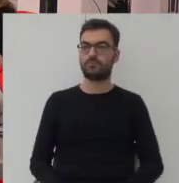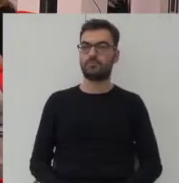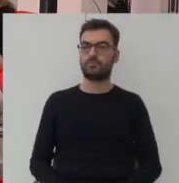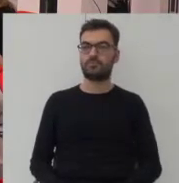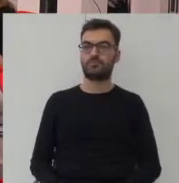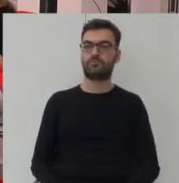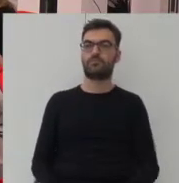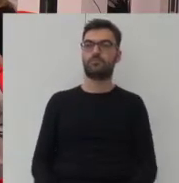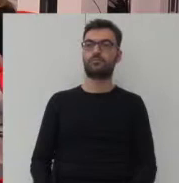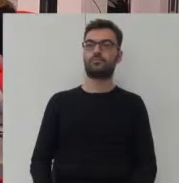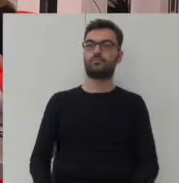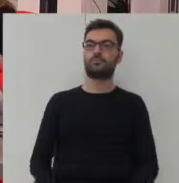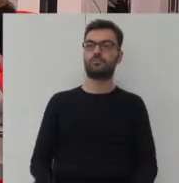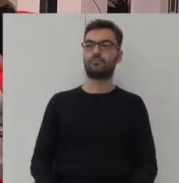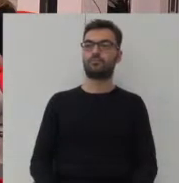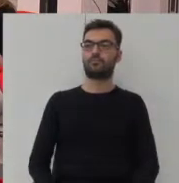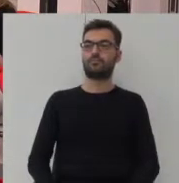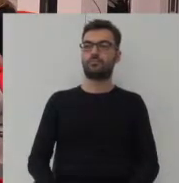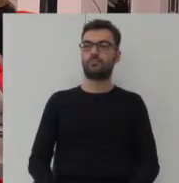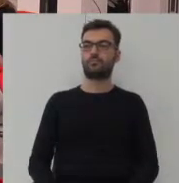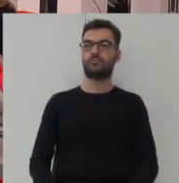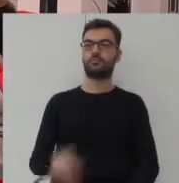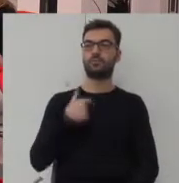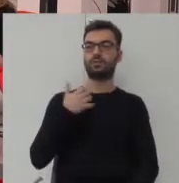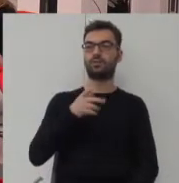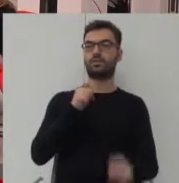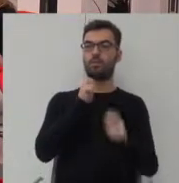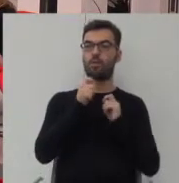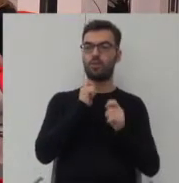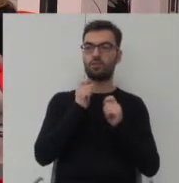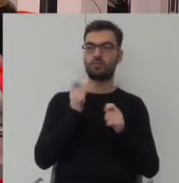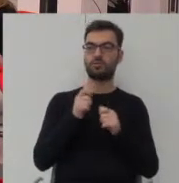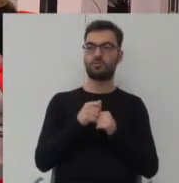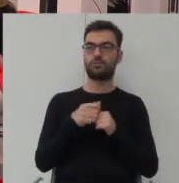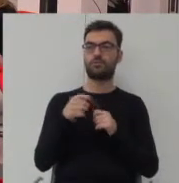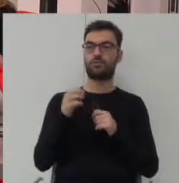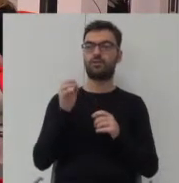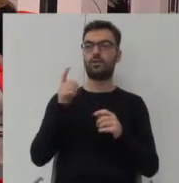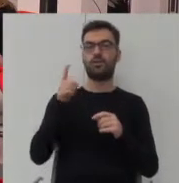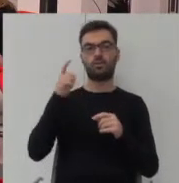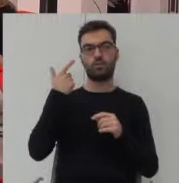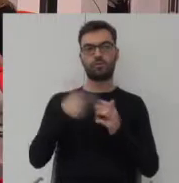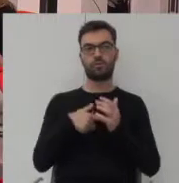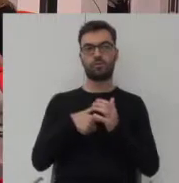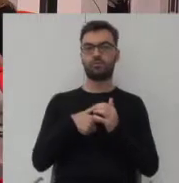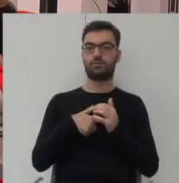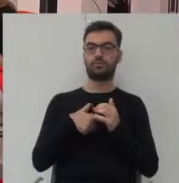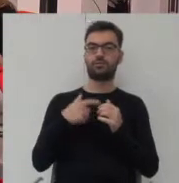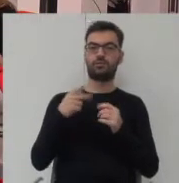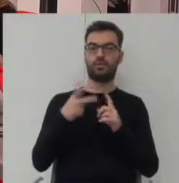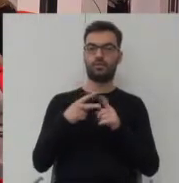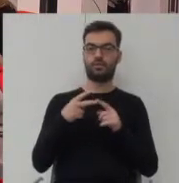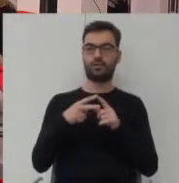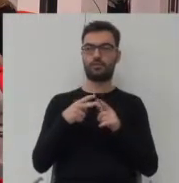Dobrze, jeszcze jakieś pytanie, komentarz? Ja chciałem skomentować, zwłaszcza te dwa,